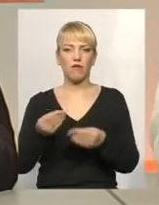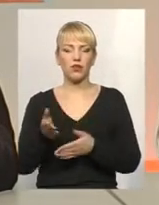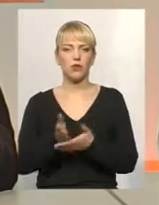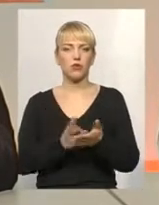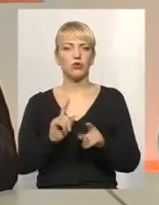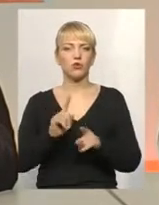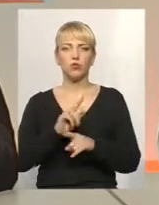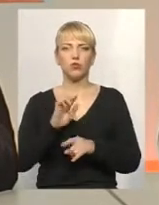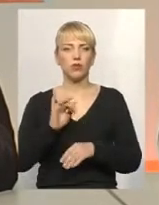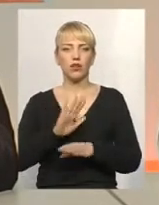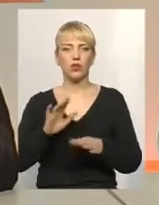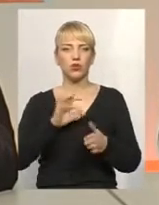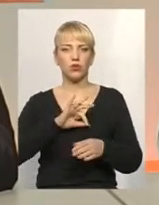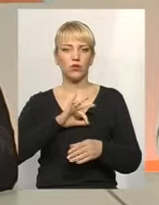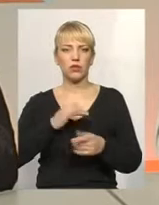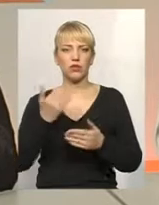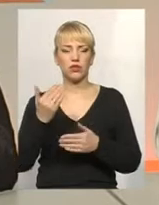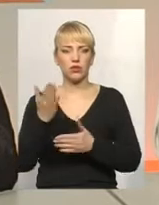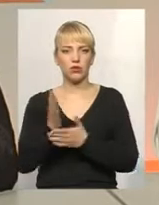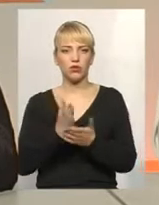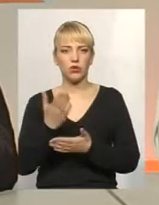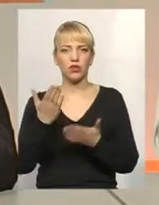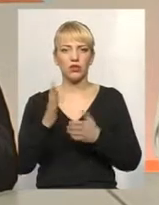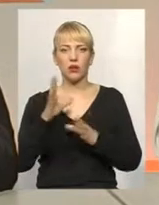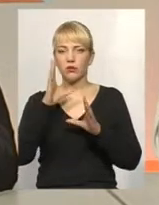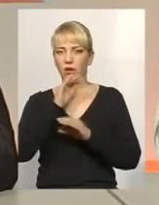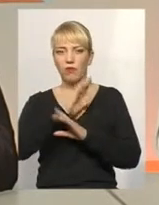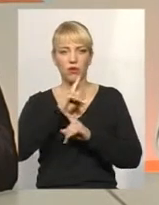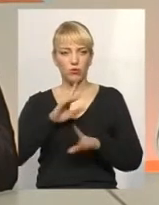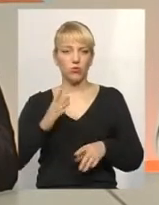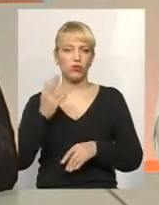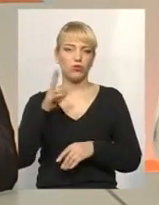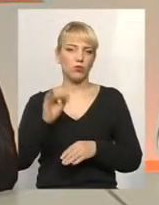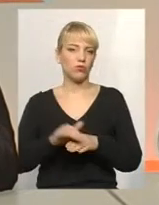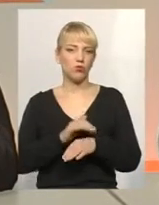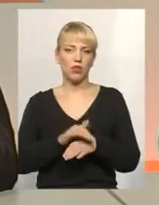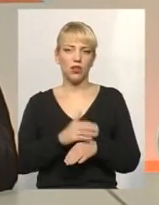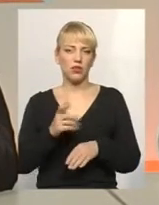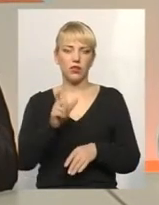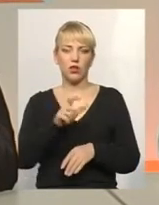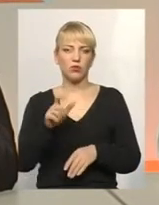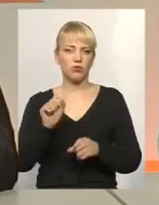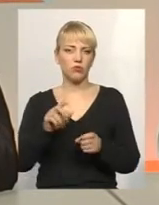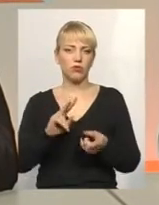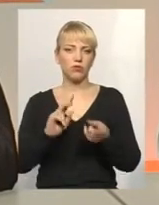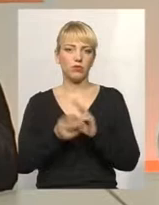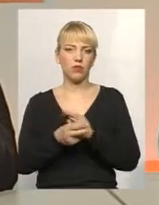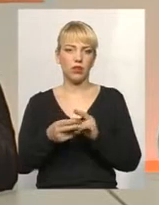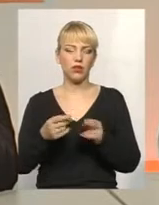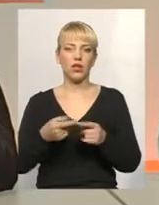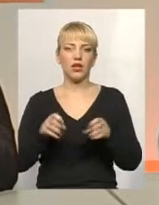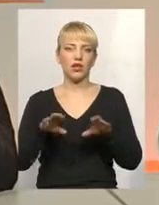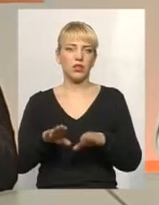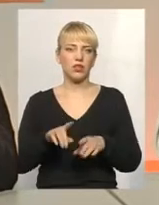користуватися їхніми послугами? Якщо не будуть справлятися, будь ласка, через рік мешканці можуть прийняти рішення, не обов'язково